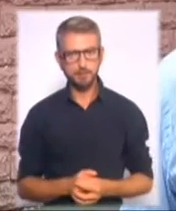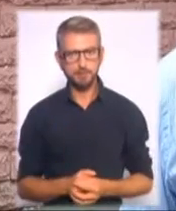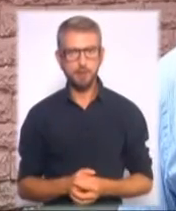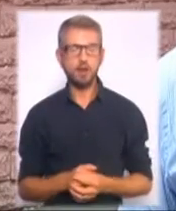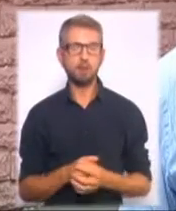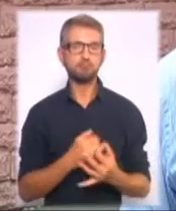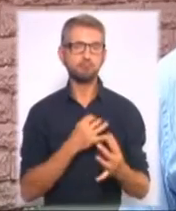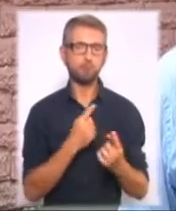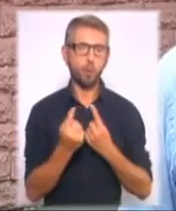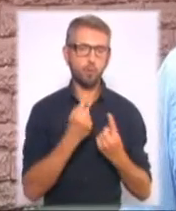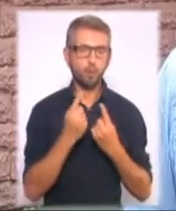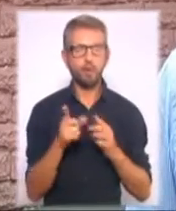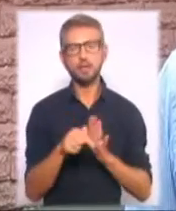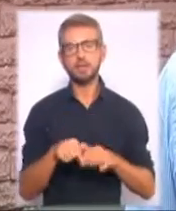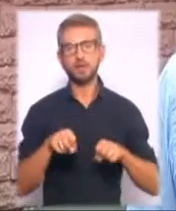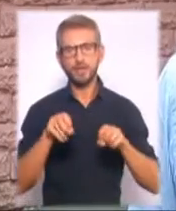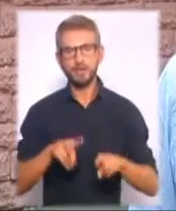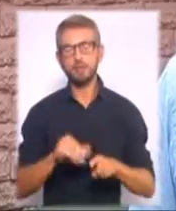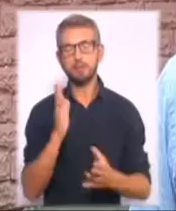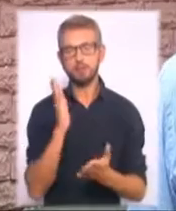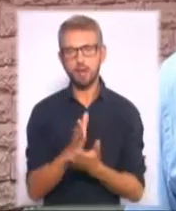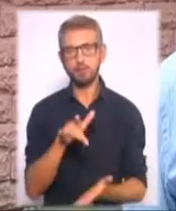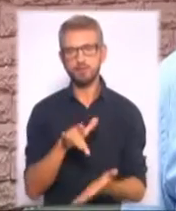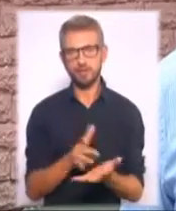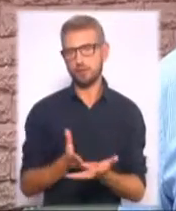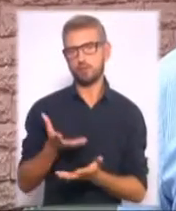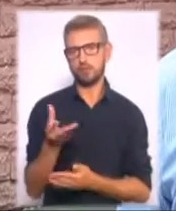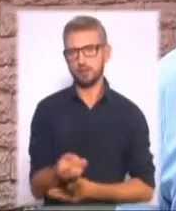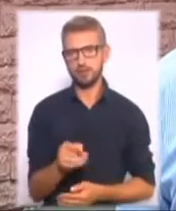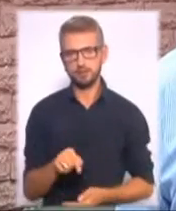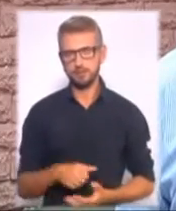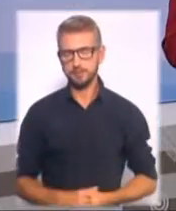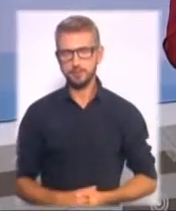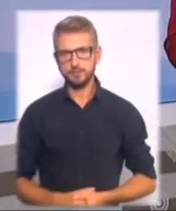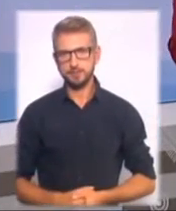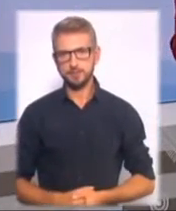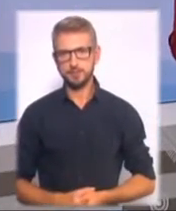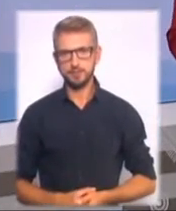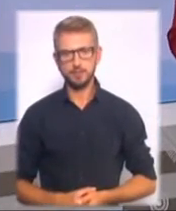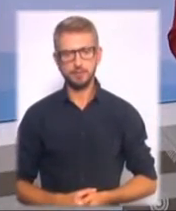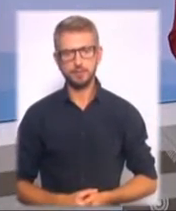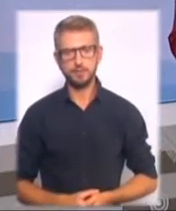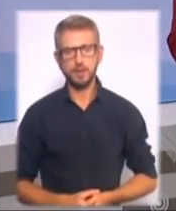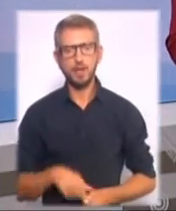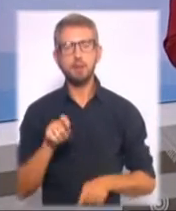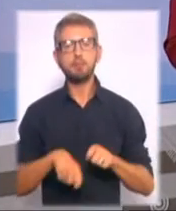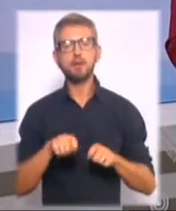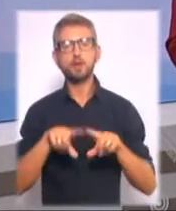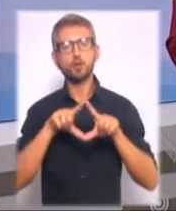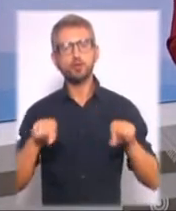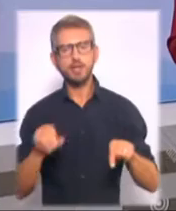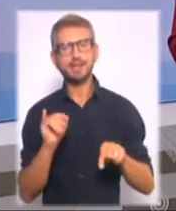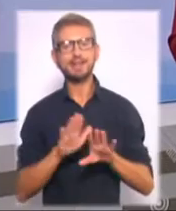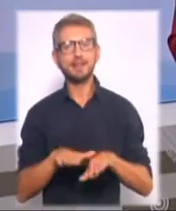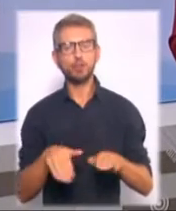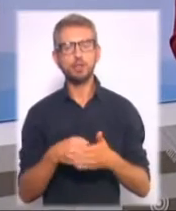поспілкуватись з фахівцем і безпосередньо в центрі здійснити оплату комунальних послуг. Перевірку шкіл та садочків до